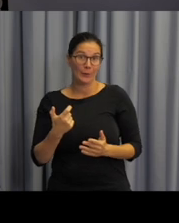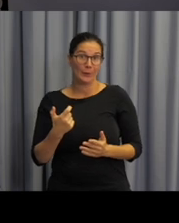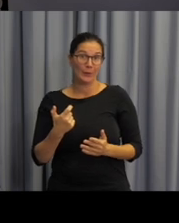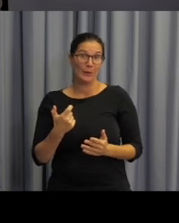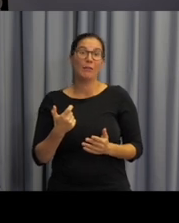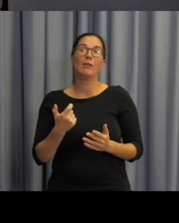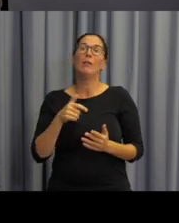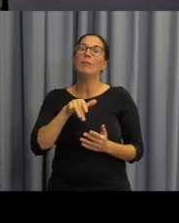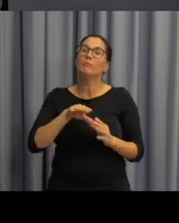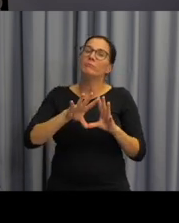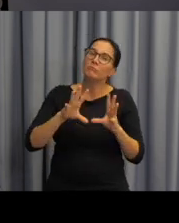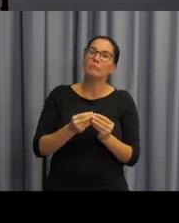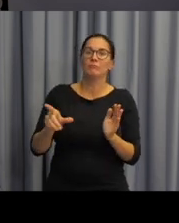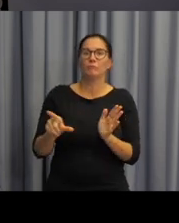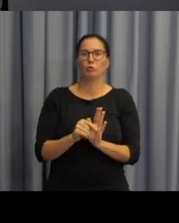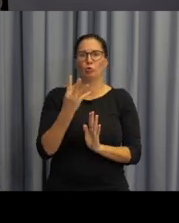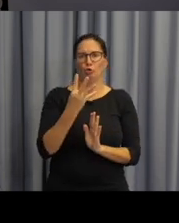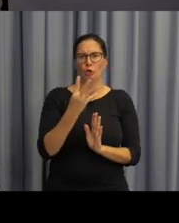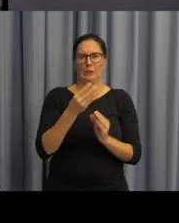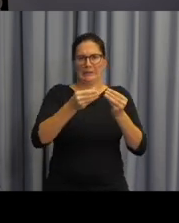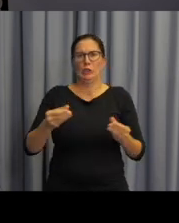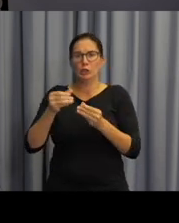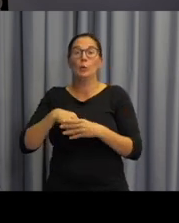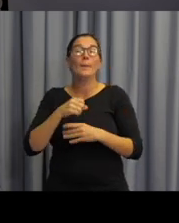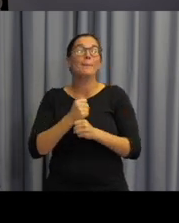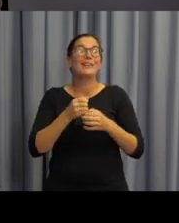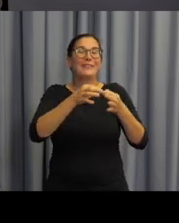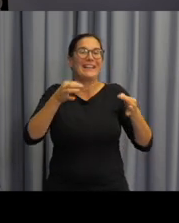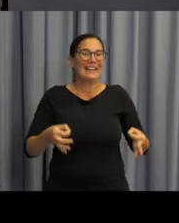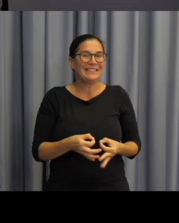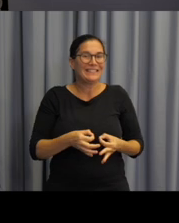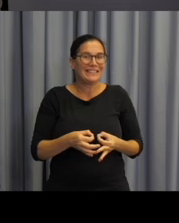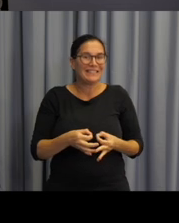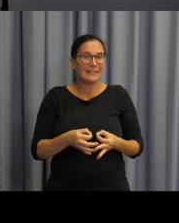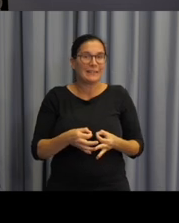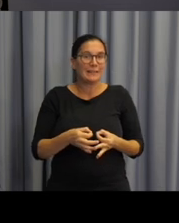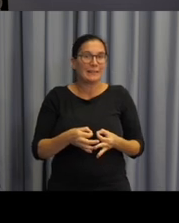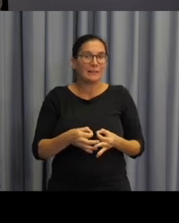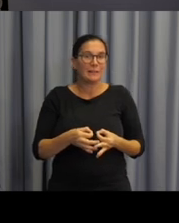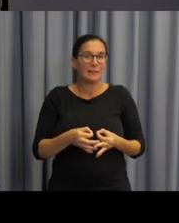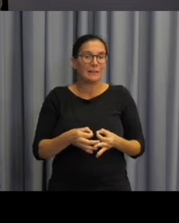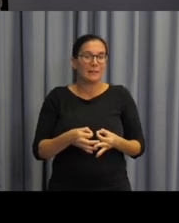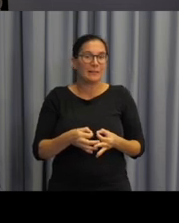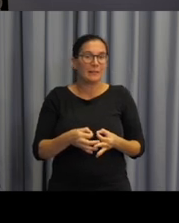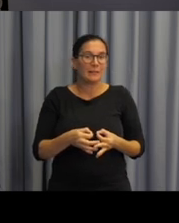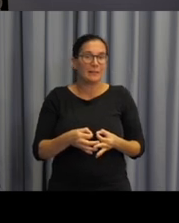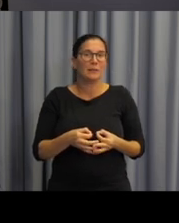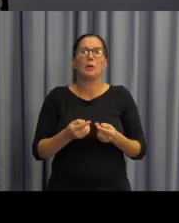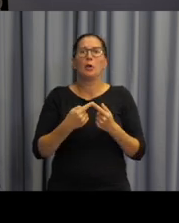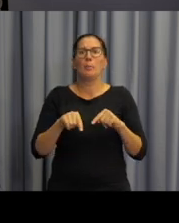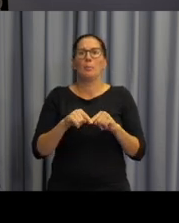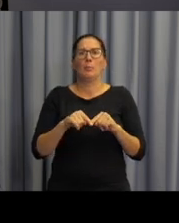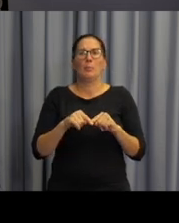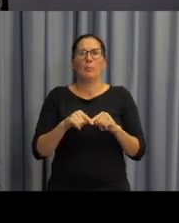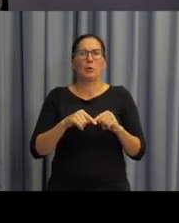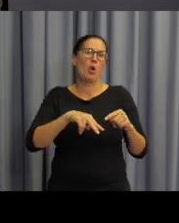čtyři soubory pracovních listů. Jeden a jeden pro úroveň